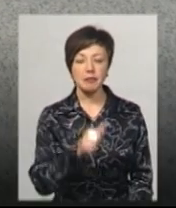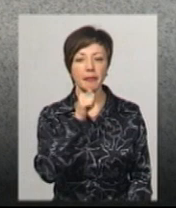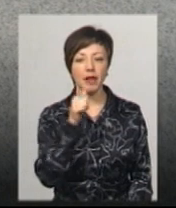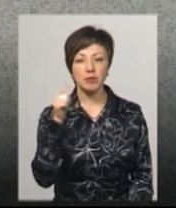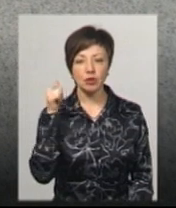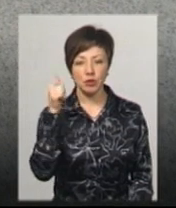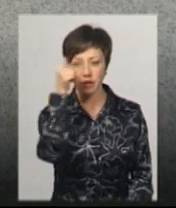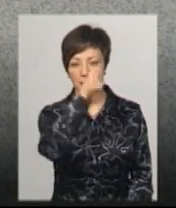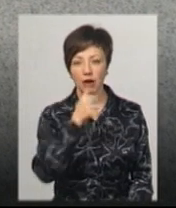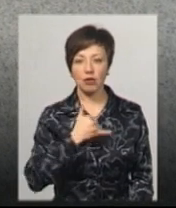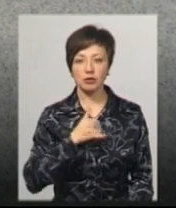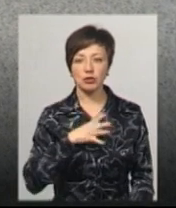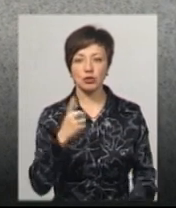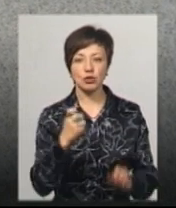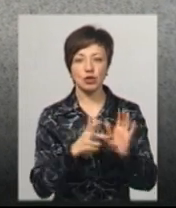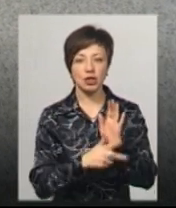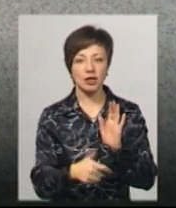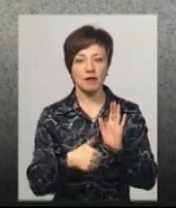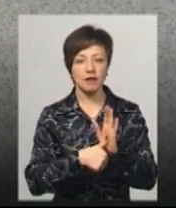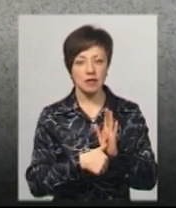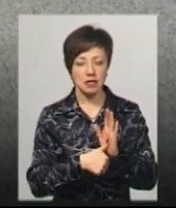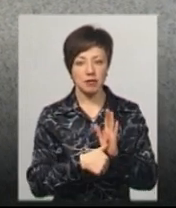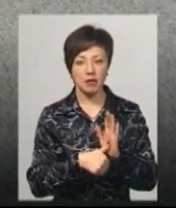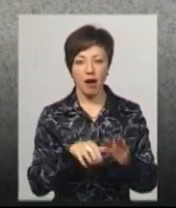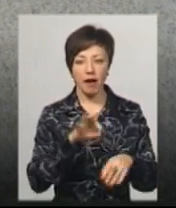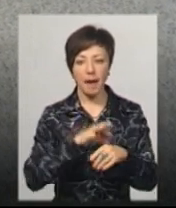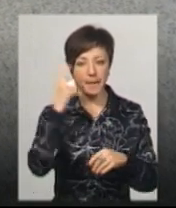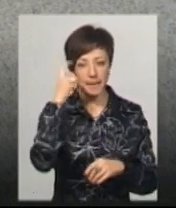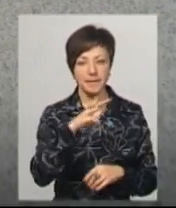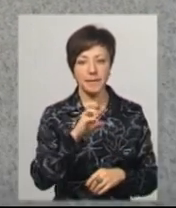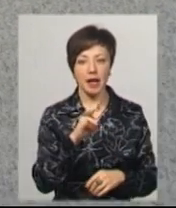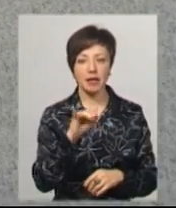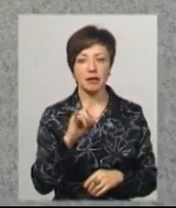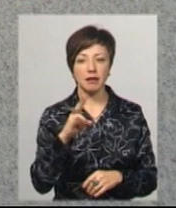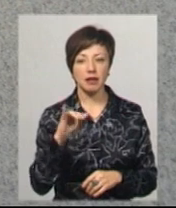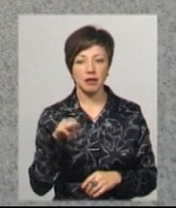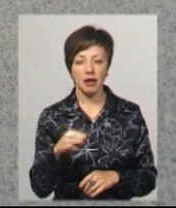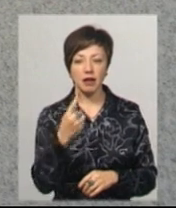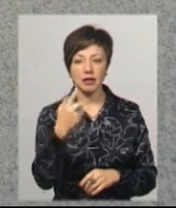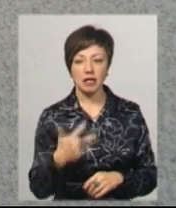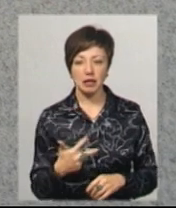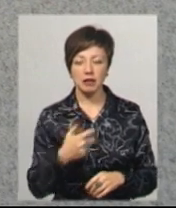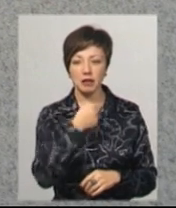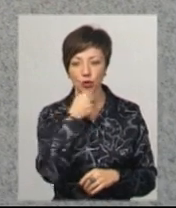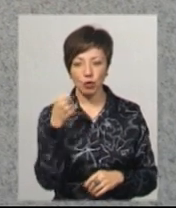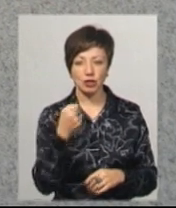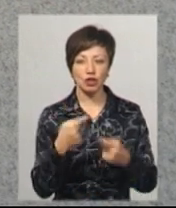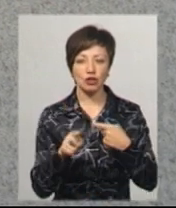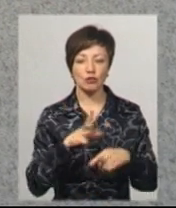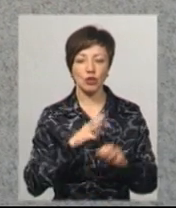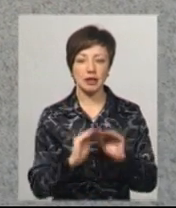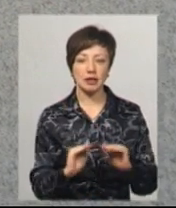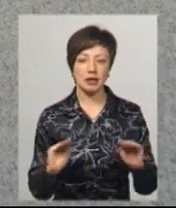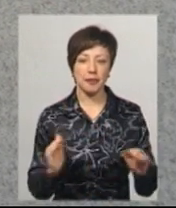рік, верніше, в нас було 168 менінгітів, серед них третина дорослих, інші були